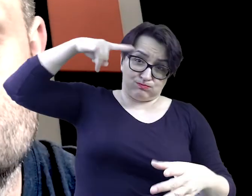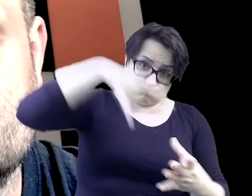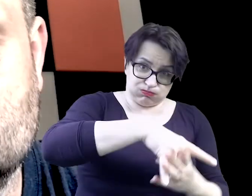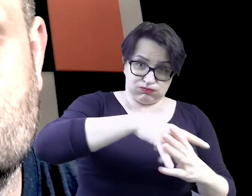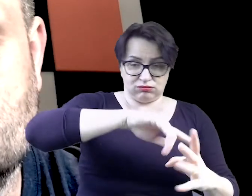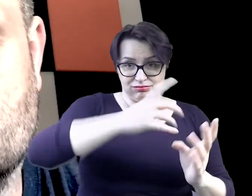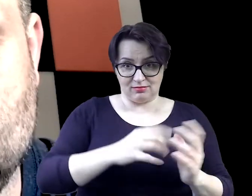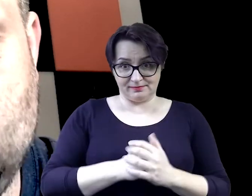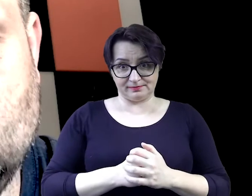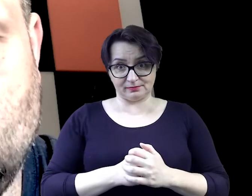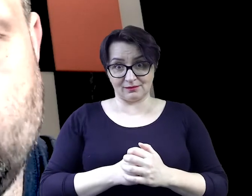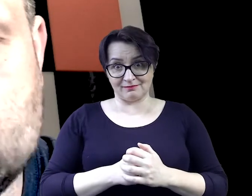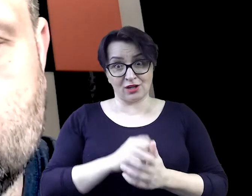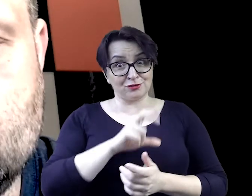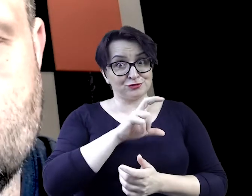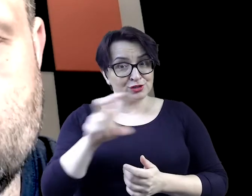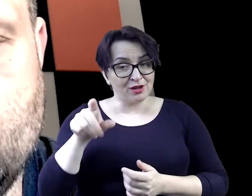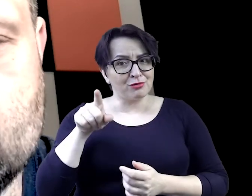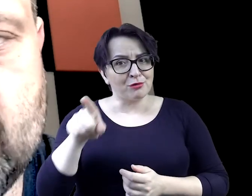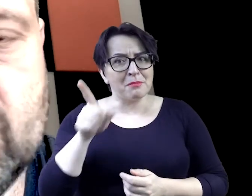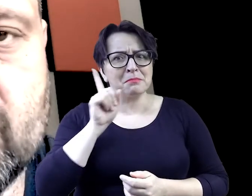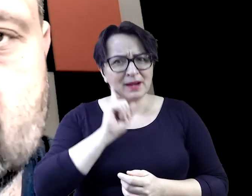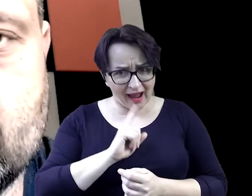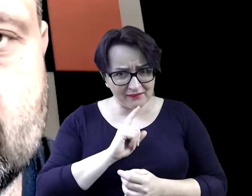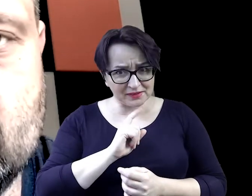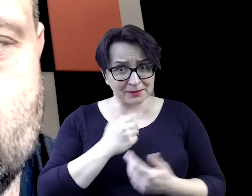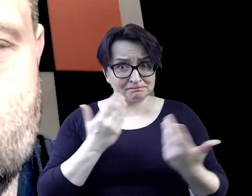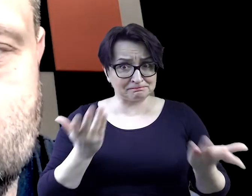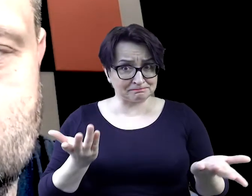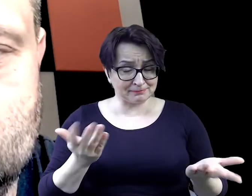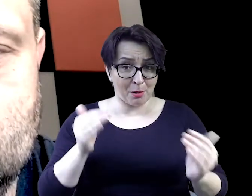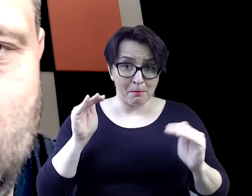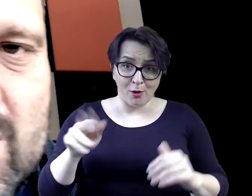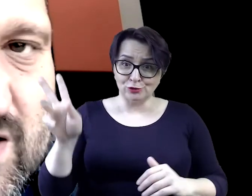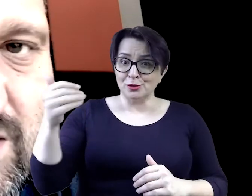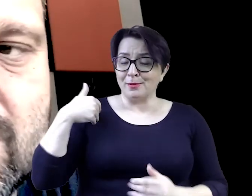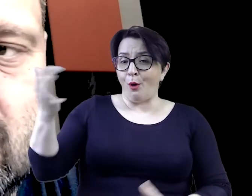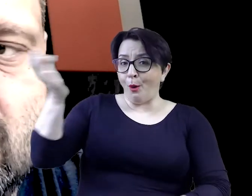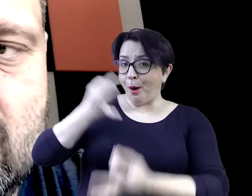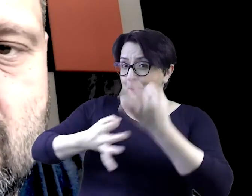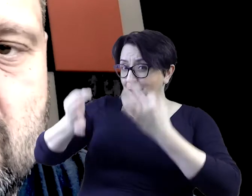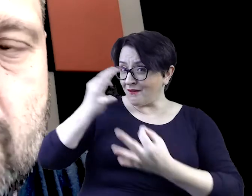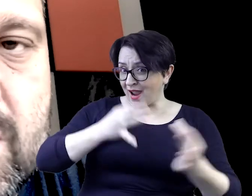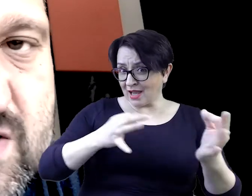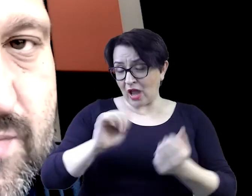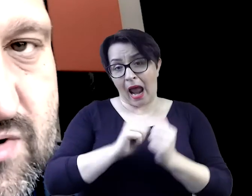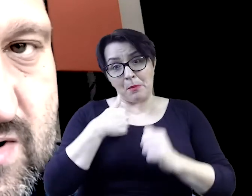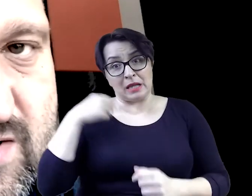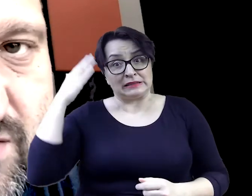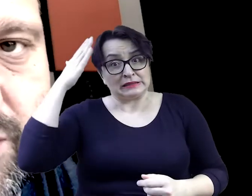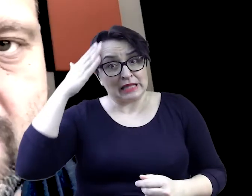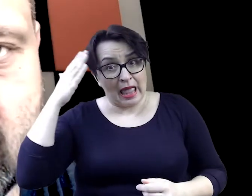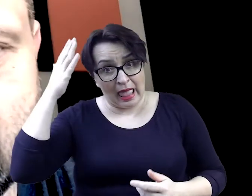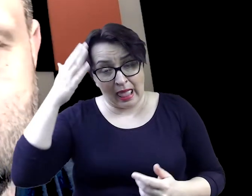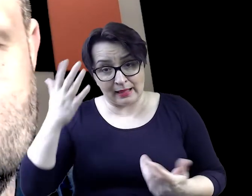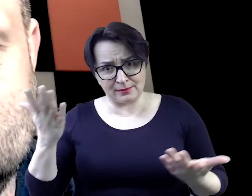prawda? Może mi ktoś opowiedział tę historię A może mi się to wszystko przyśniło Ale zaraz Niebieska bieżnia